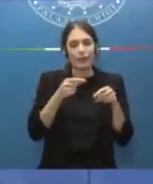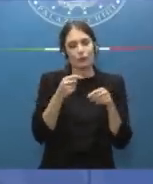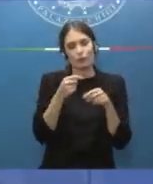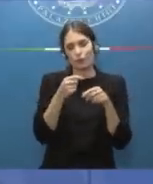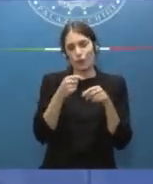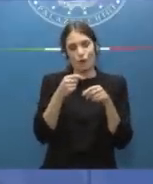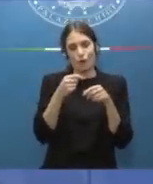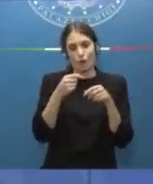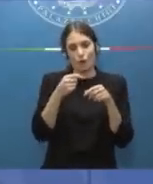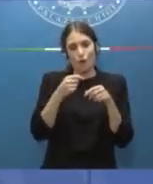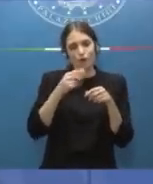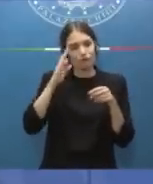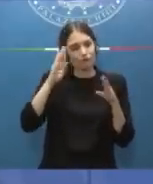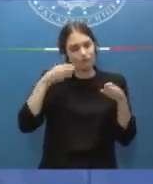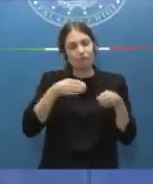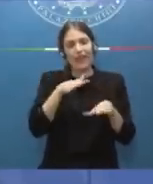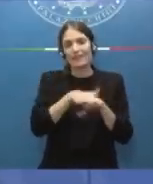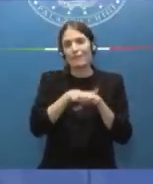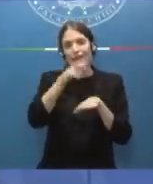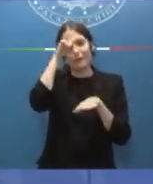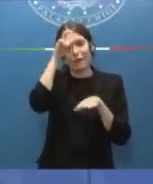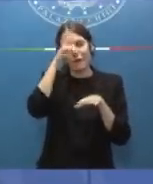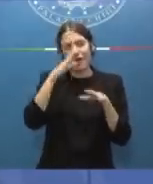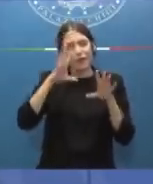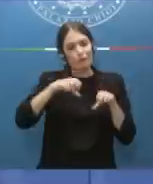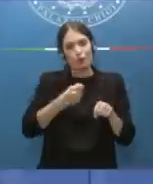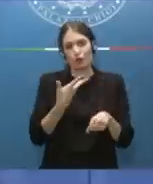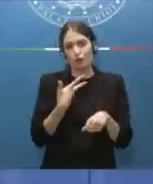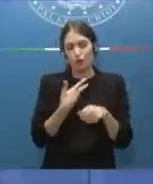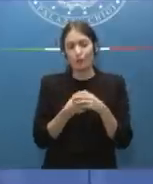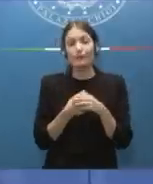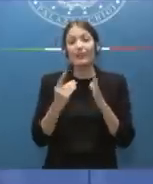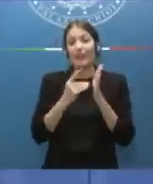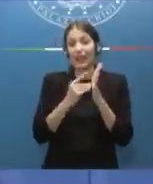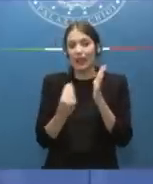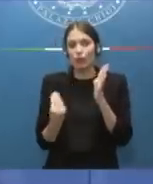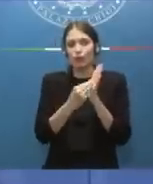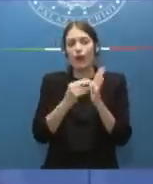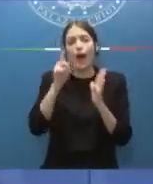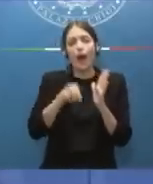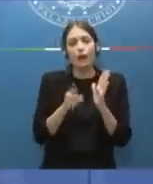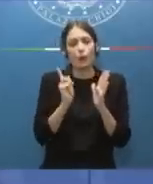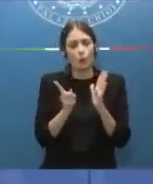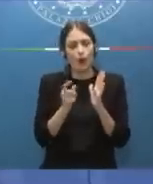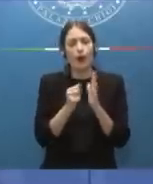questa esperienza di governo. Nel decreto è inserita anche un